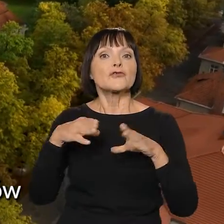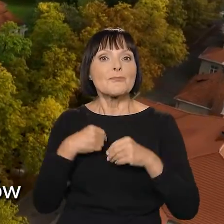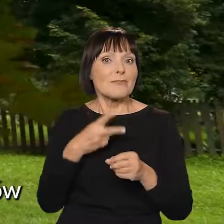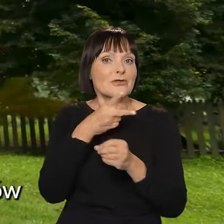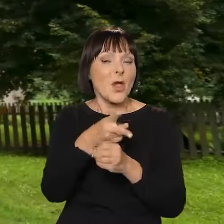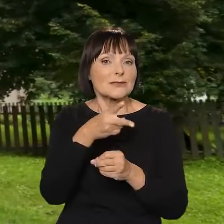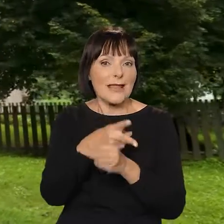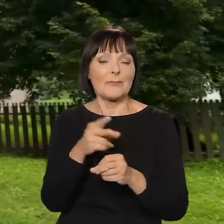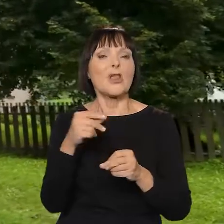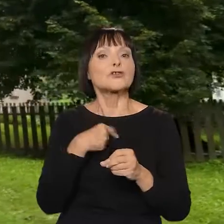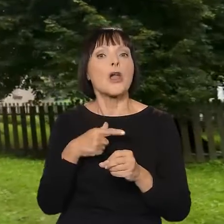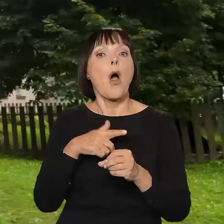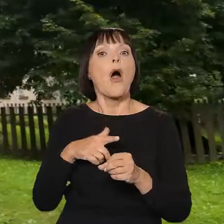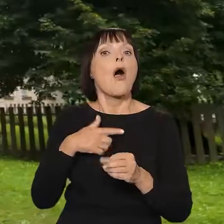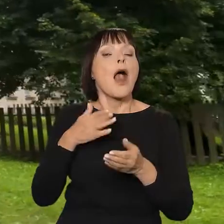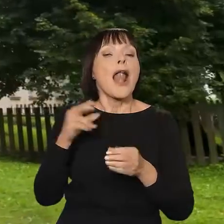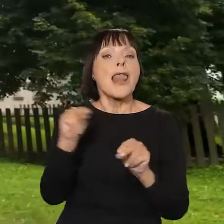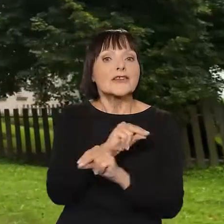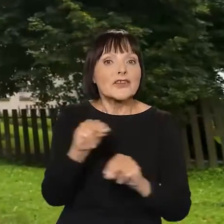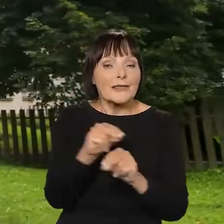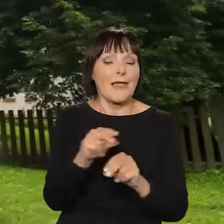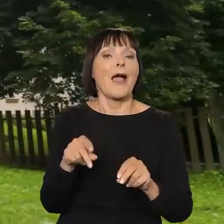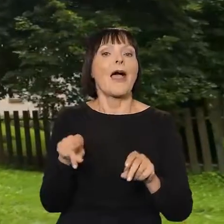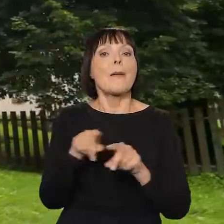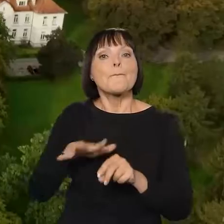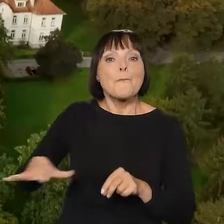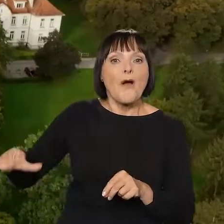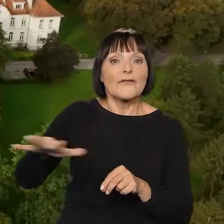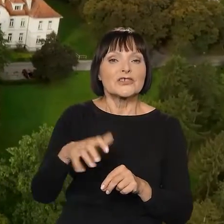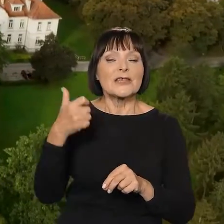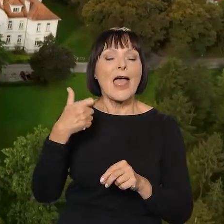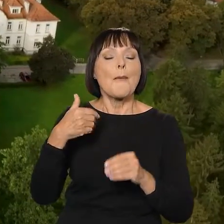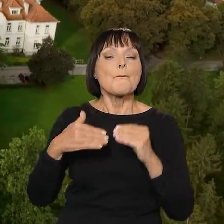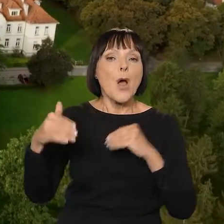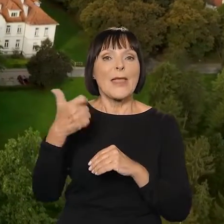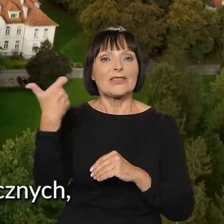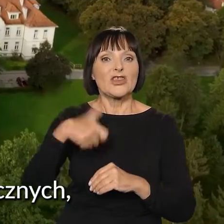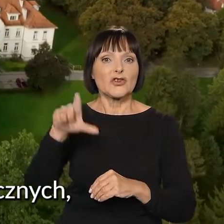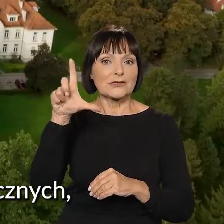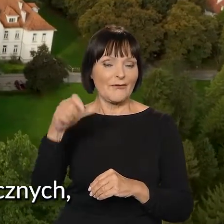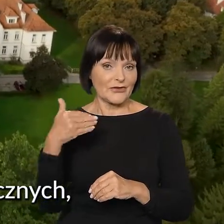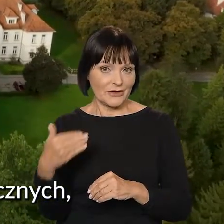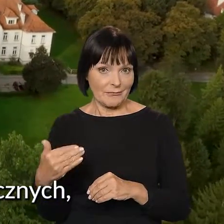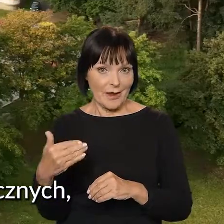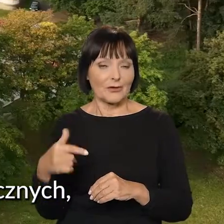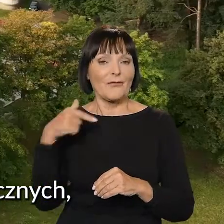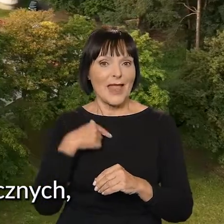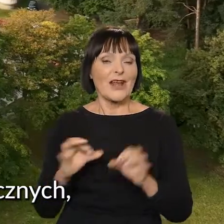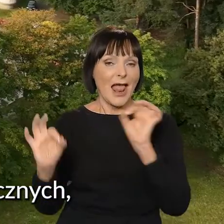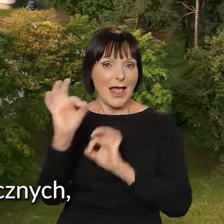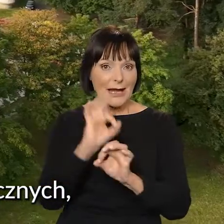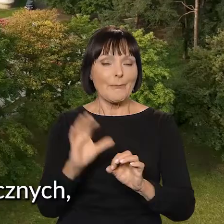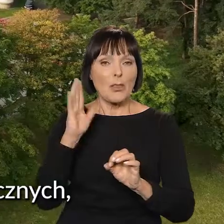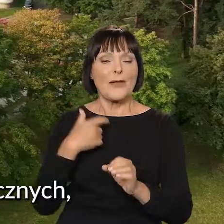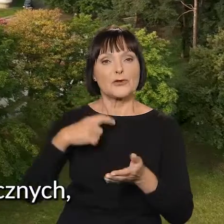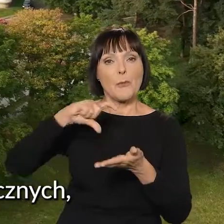dostępność pacjentów do usług świadczonych przez szpital na powierzchni ponad 1200 metrów. W ramach tej modernizacji będziemy